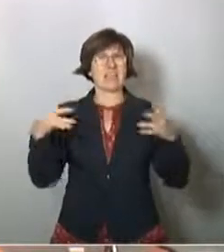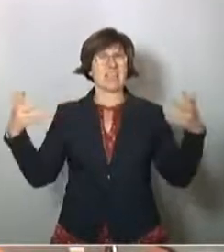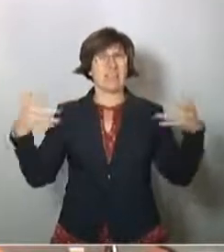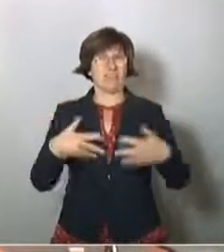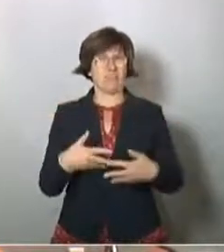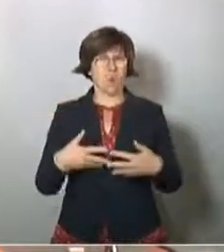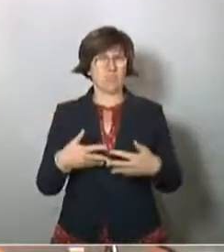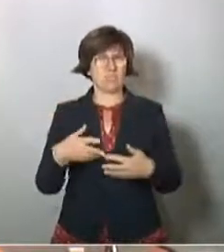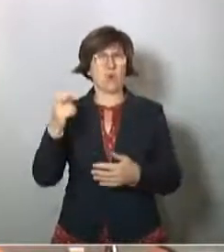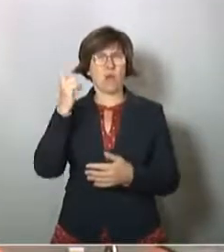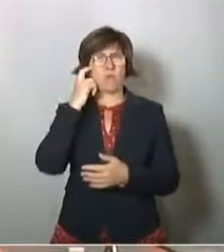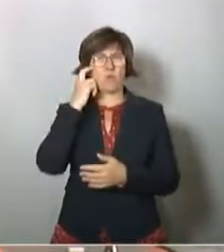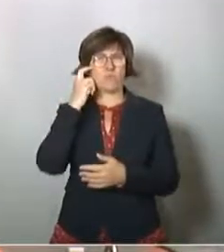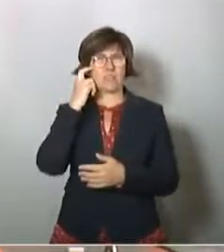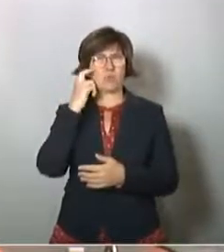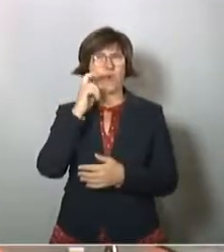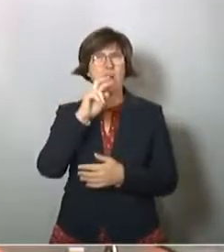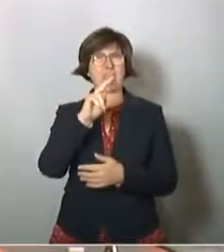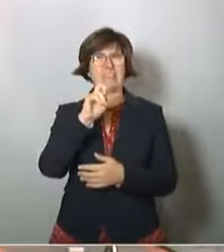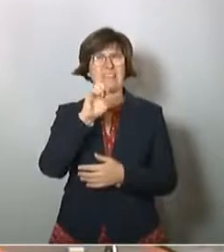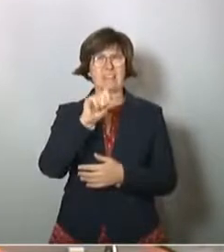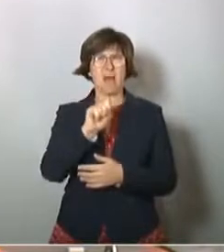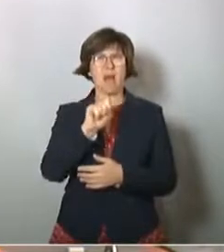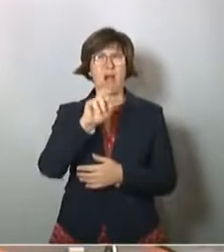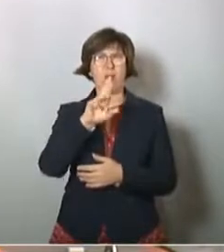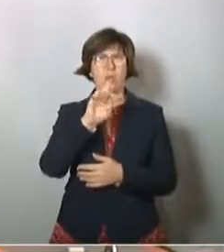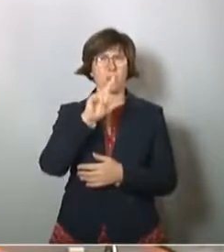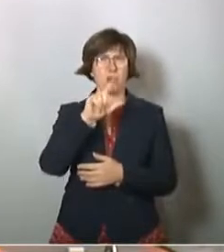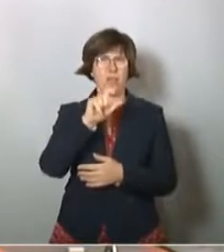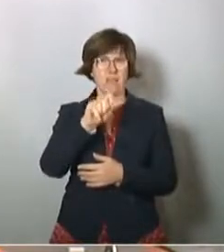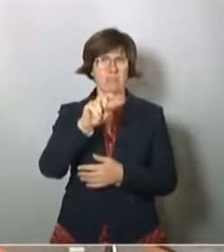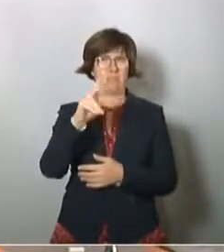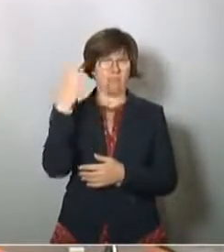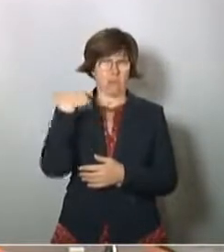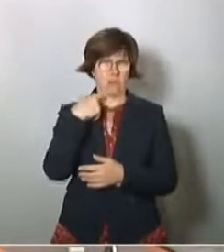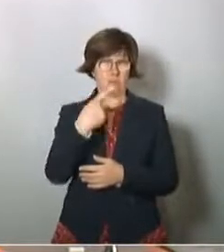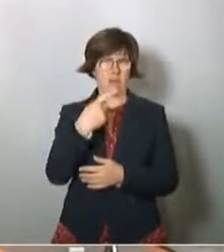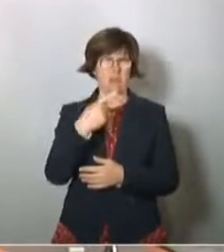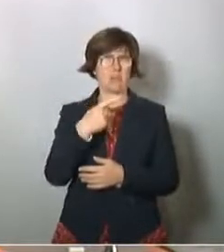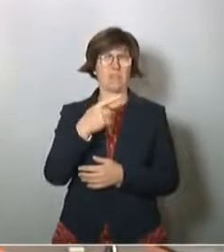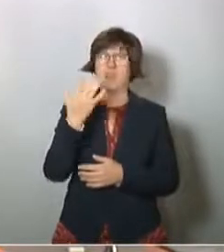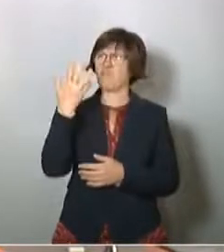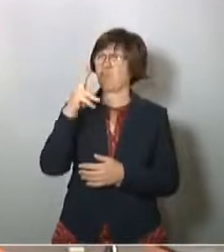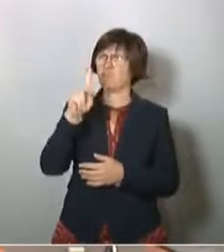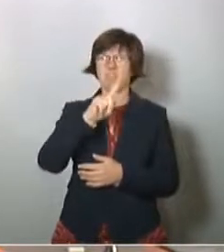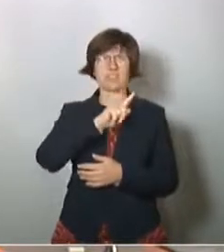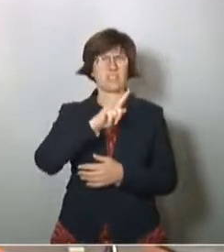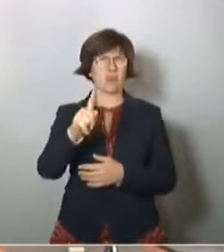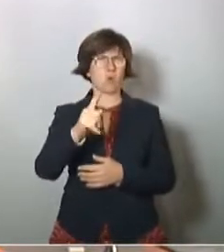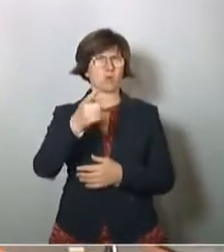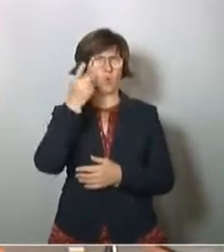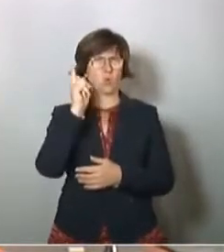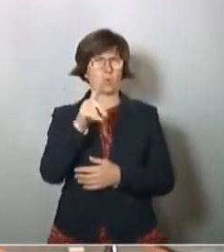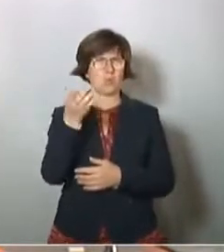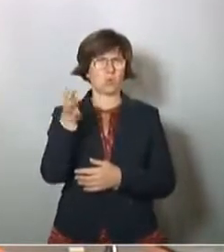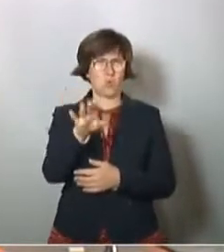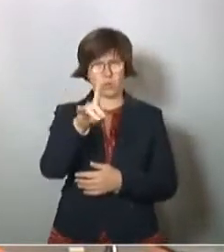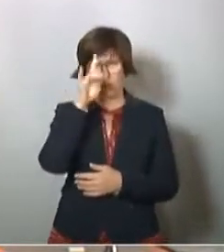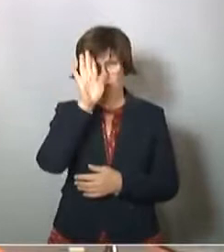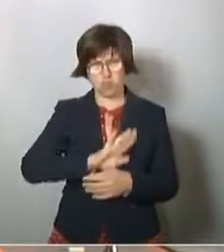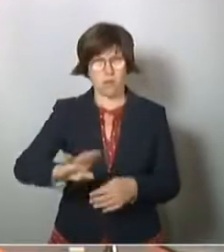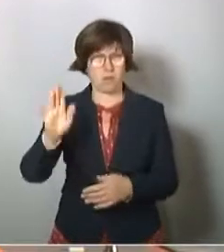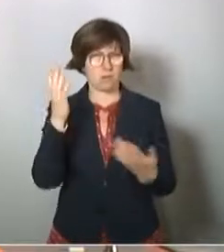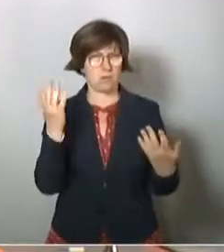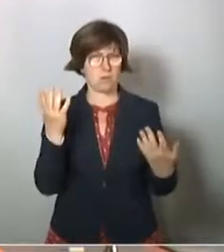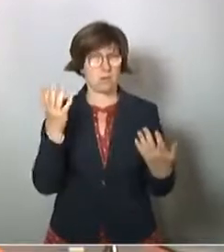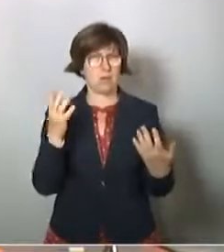auf die der Professor Nida Römelin vorhin hingewiesen hat. Also die B mit 25.100 Toten in Deutschland. Eine